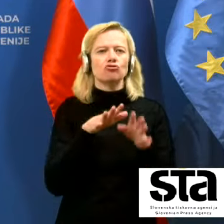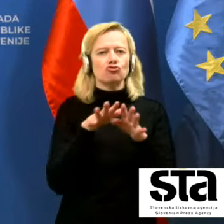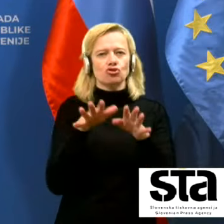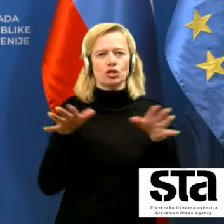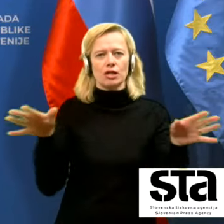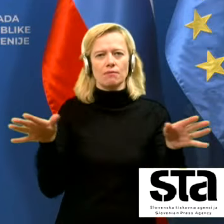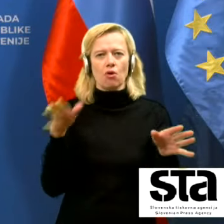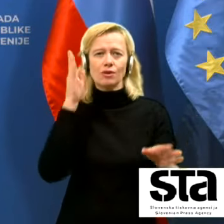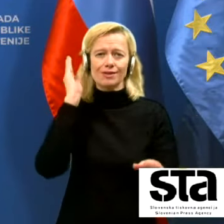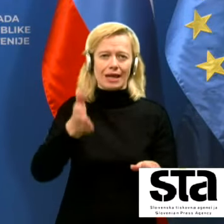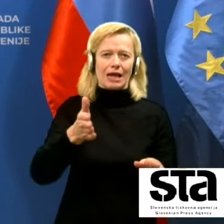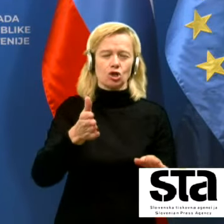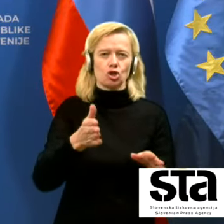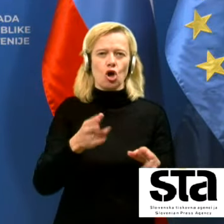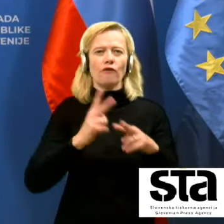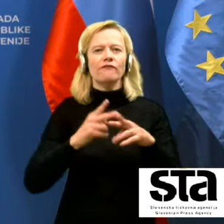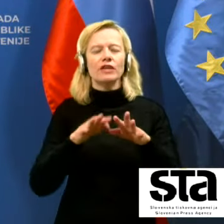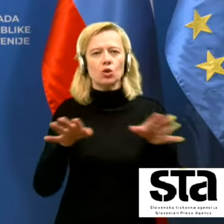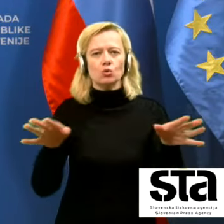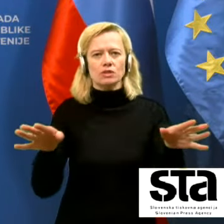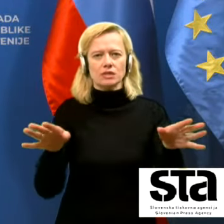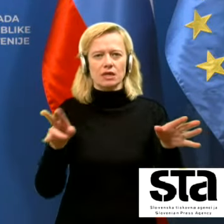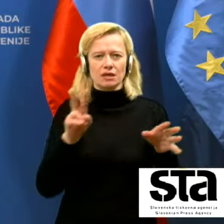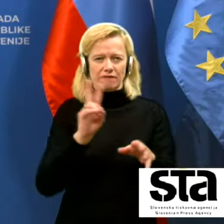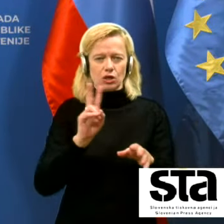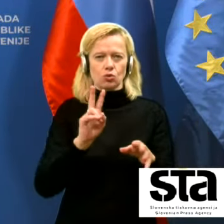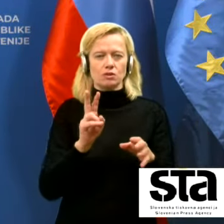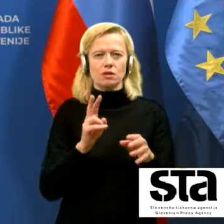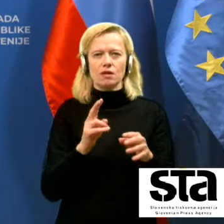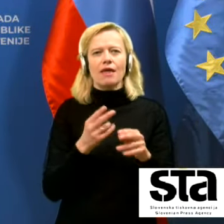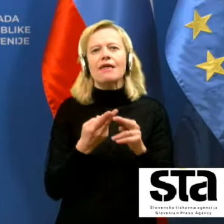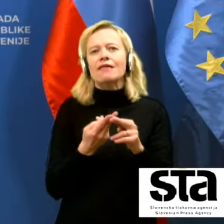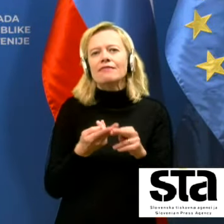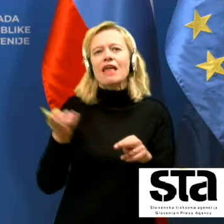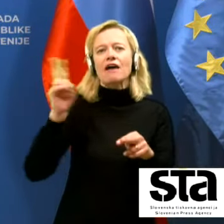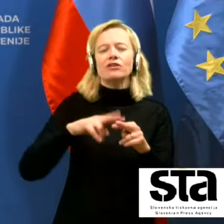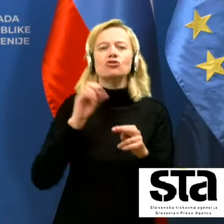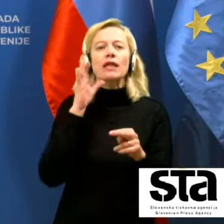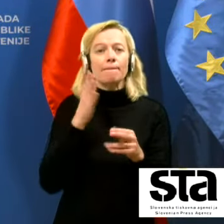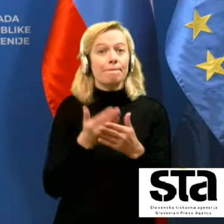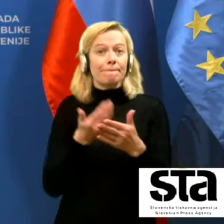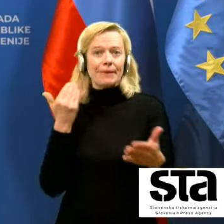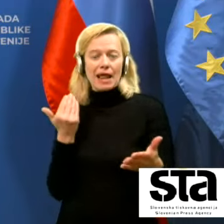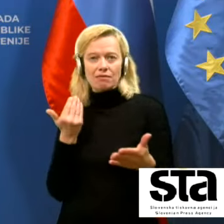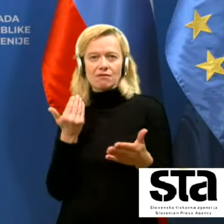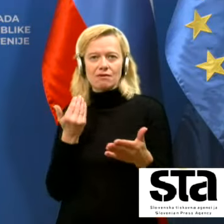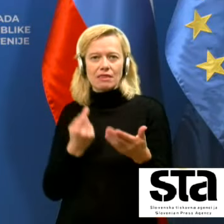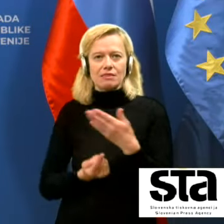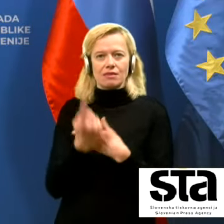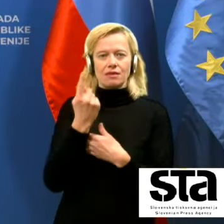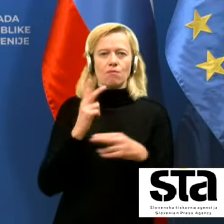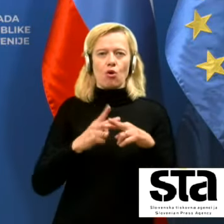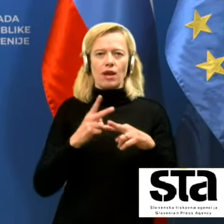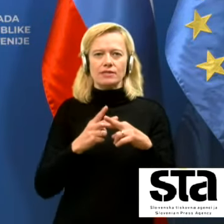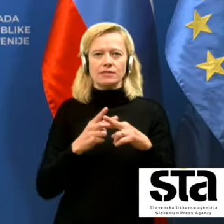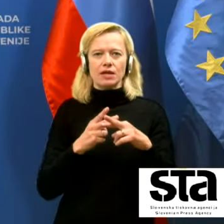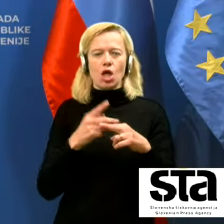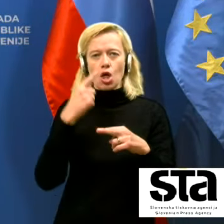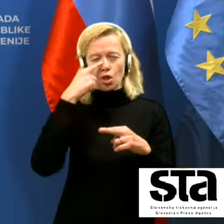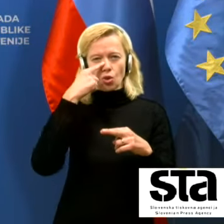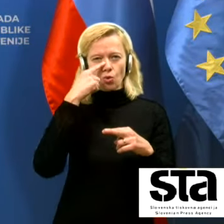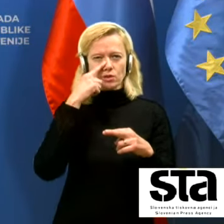virusa, ki ga je največ običajno še pred nastopom bolezni v nosno-žrelnem predelu in